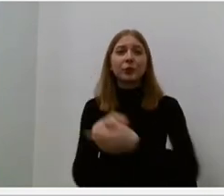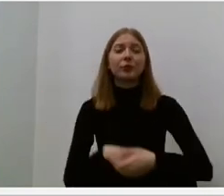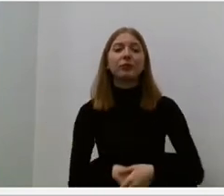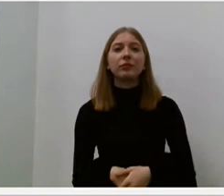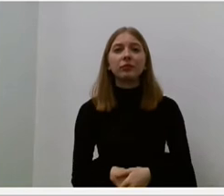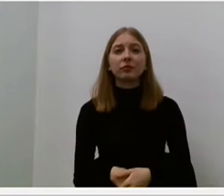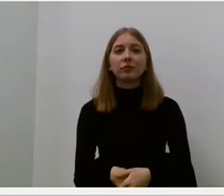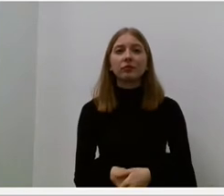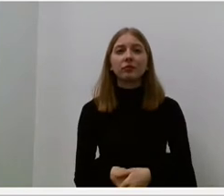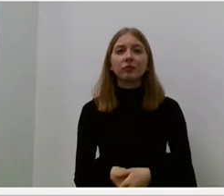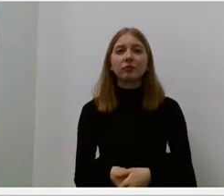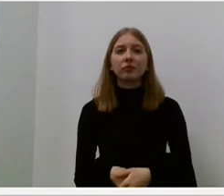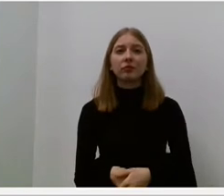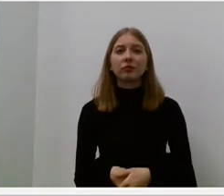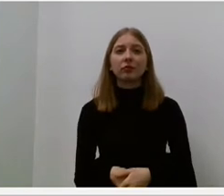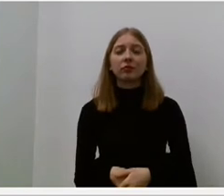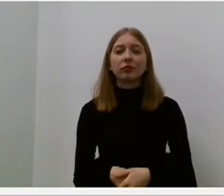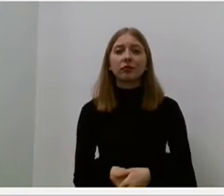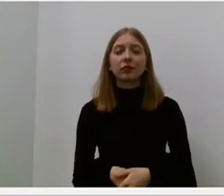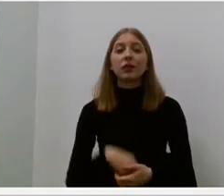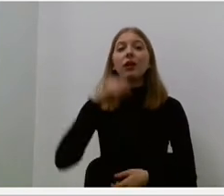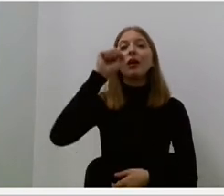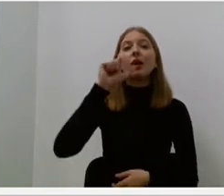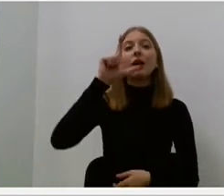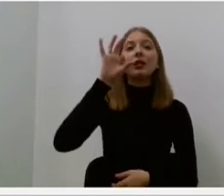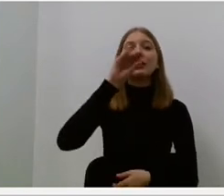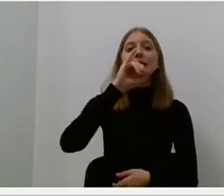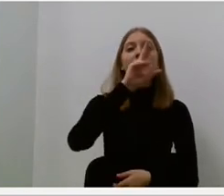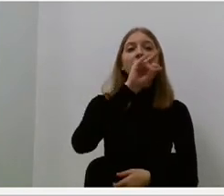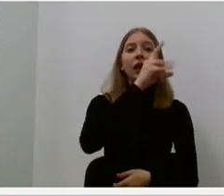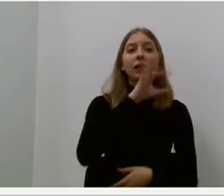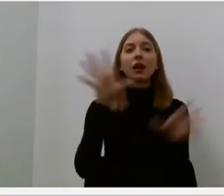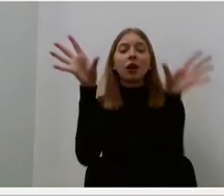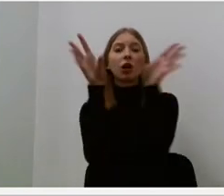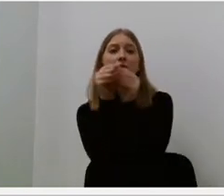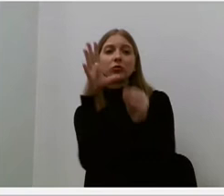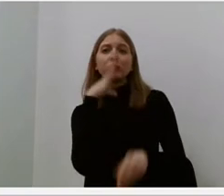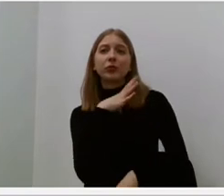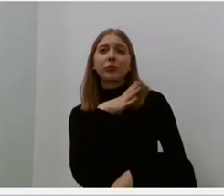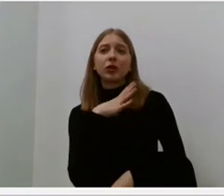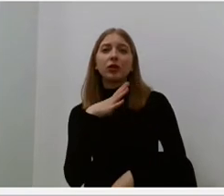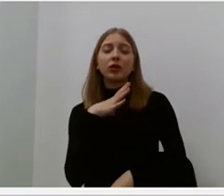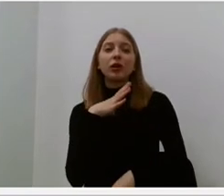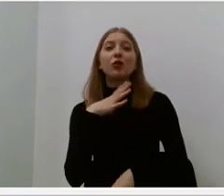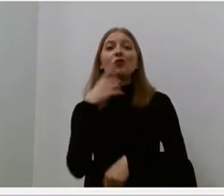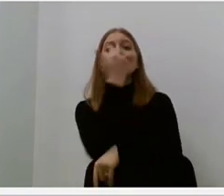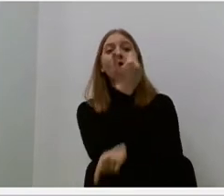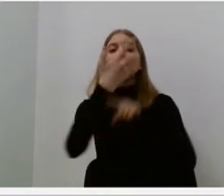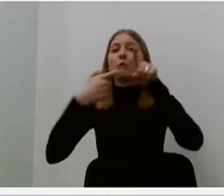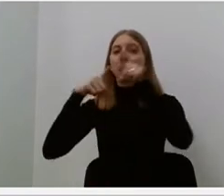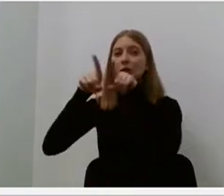Kartu su Veroniką Liseikienę, tas jį buvo ir Marijos pusesėrė Melė